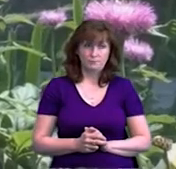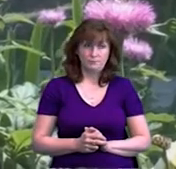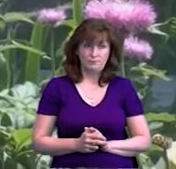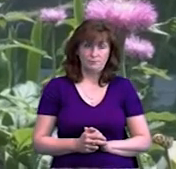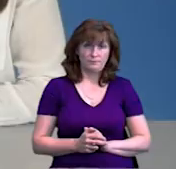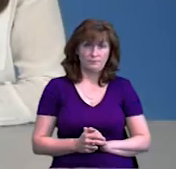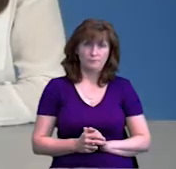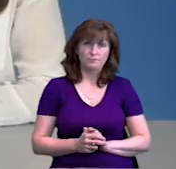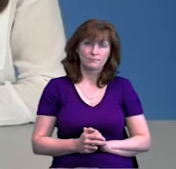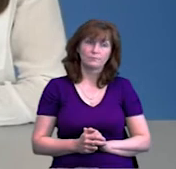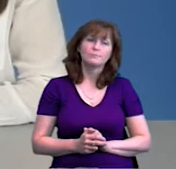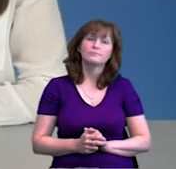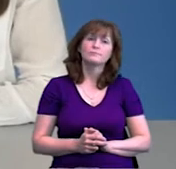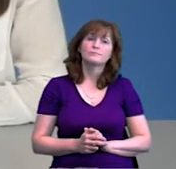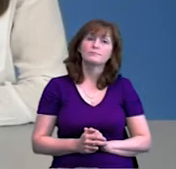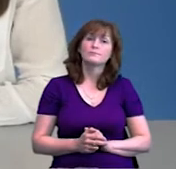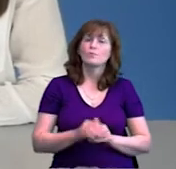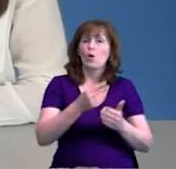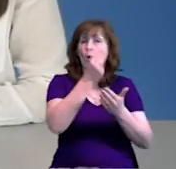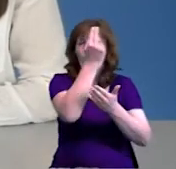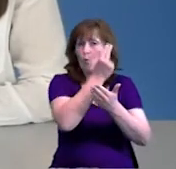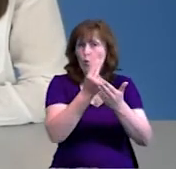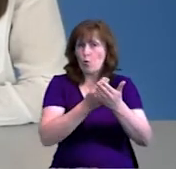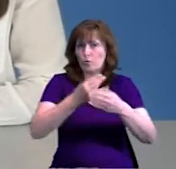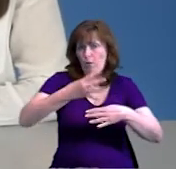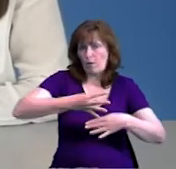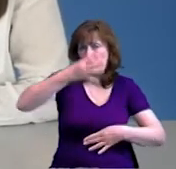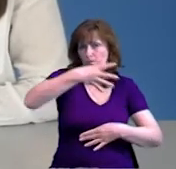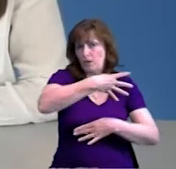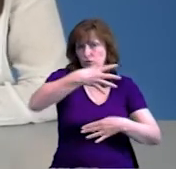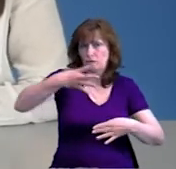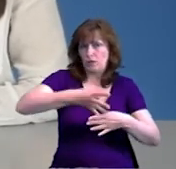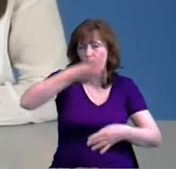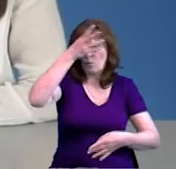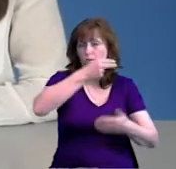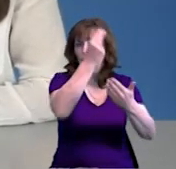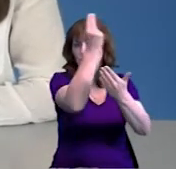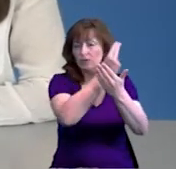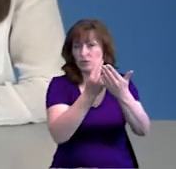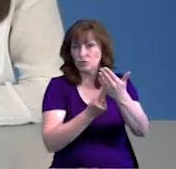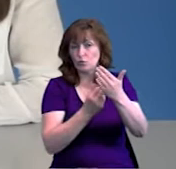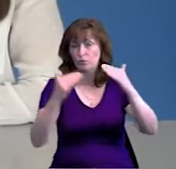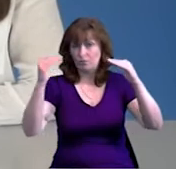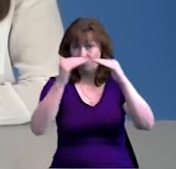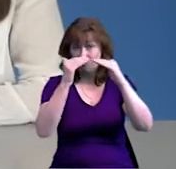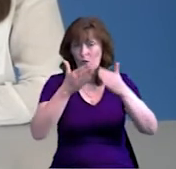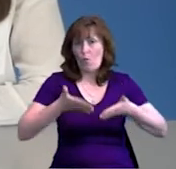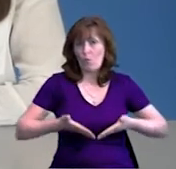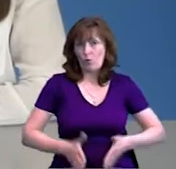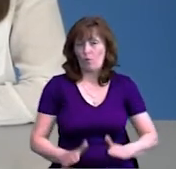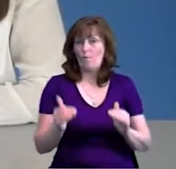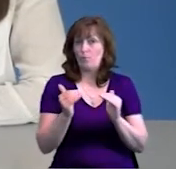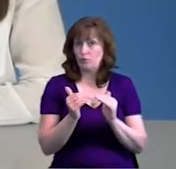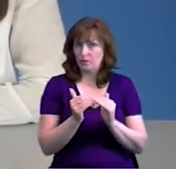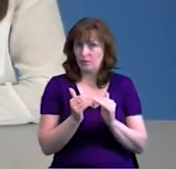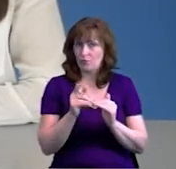Суспільному. Мурал на чотири поверхи малюють на стінах пологового будинку у Чернігові. Сюжет нагадує мозаїку, яка тут